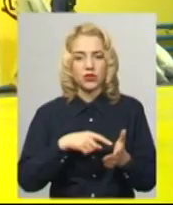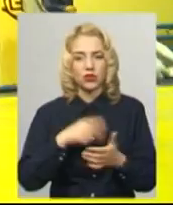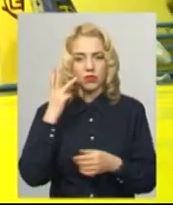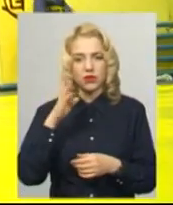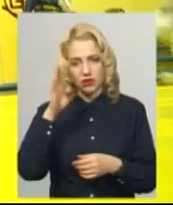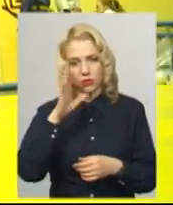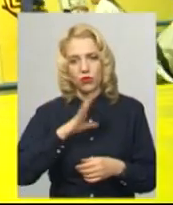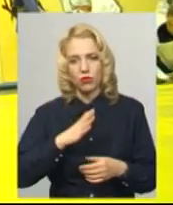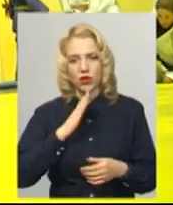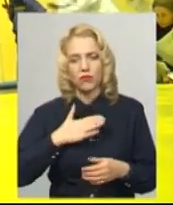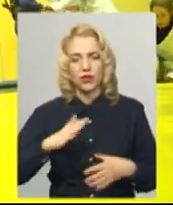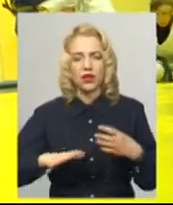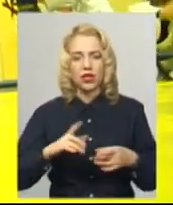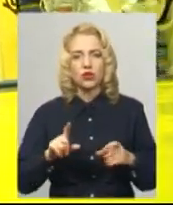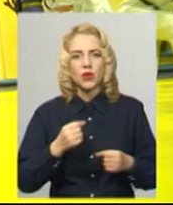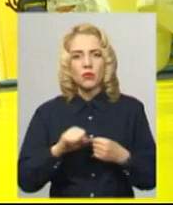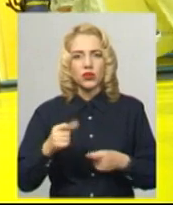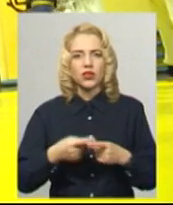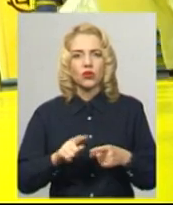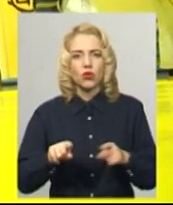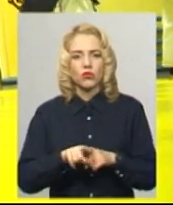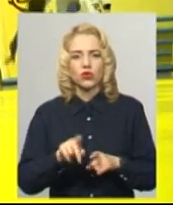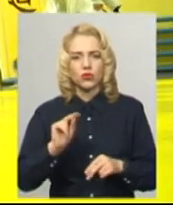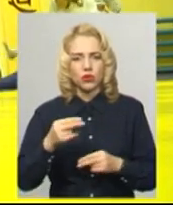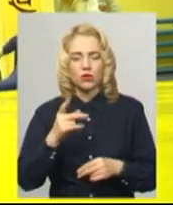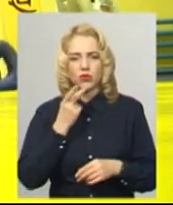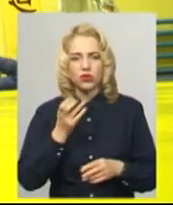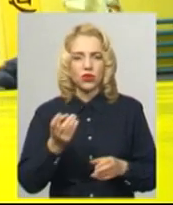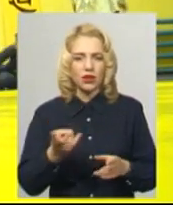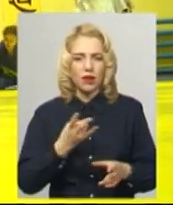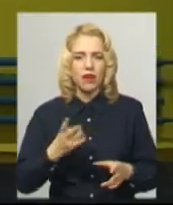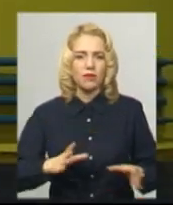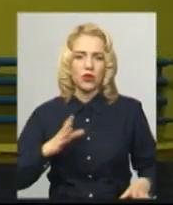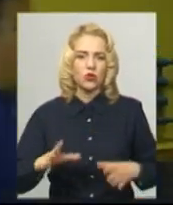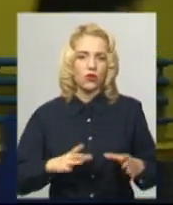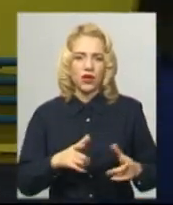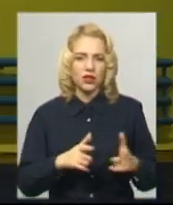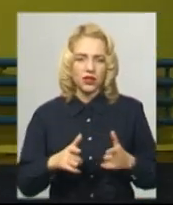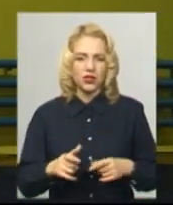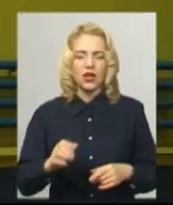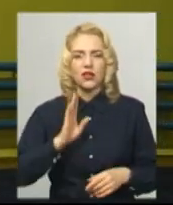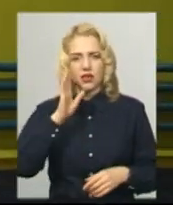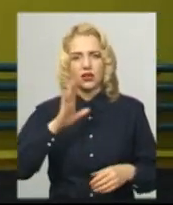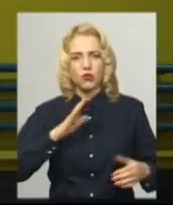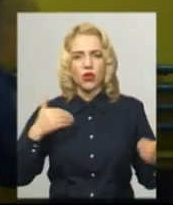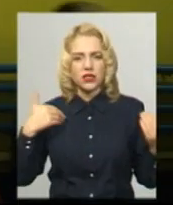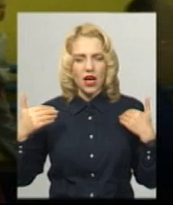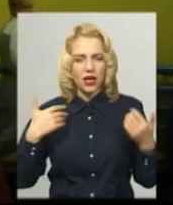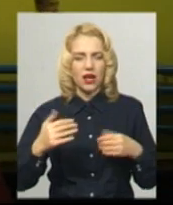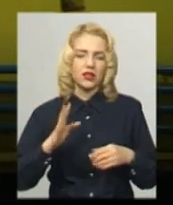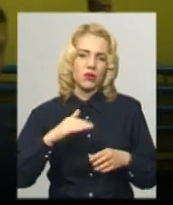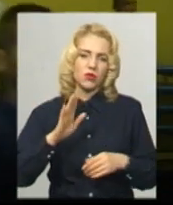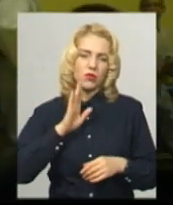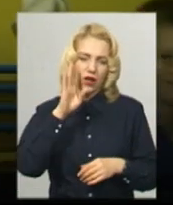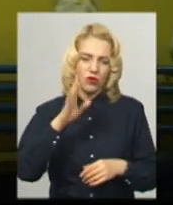тренером. Щоб перемогти на такому чемпіонаті, потрібно постійно готуватися, розповідає спортсмен. Зранку була зарядка, потім було ранкове та